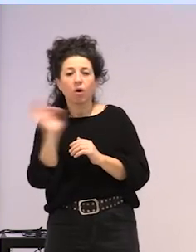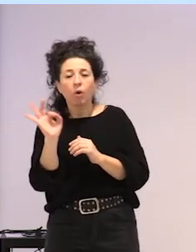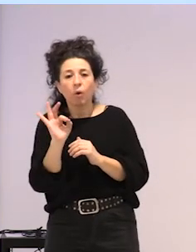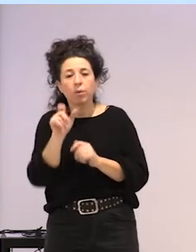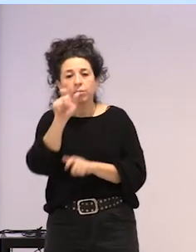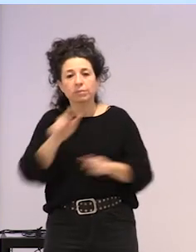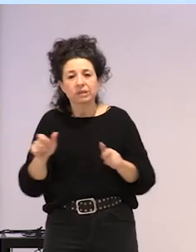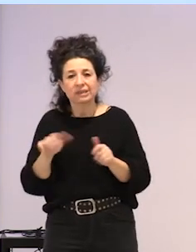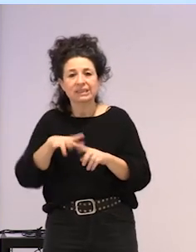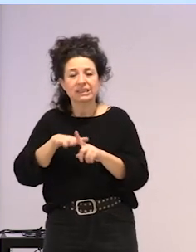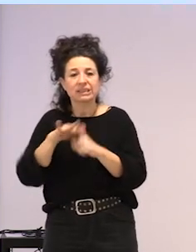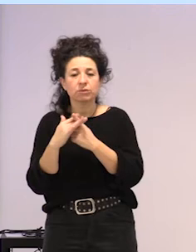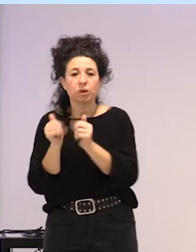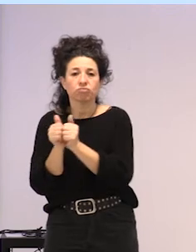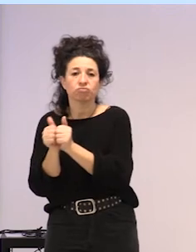mendekotasun egoera,